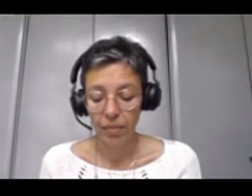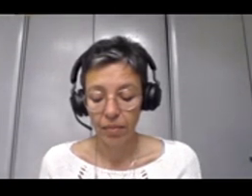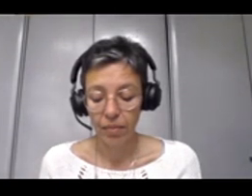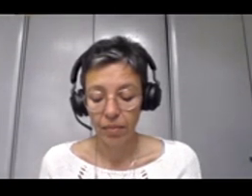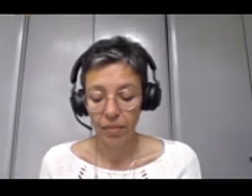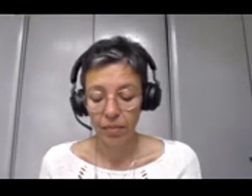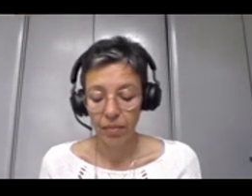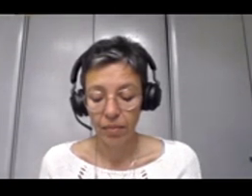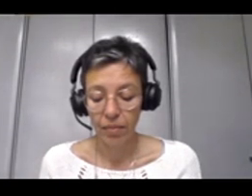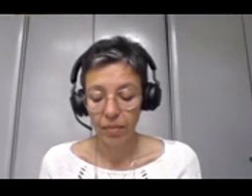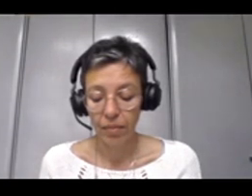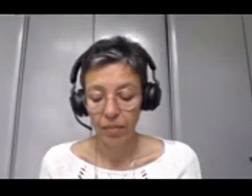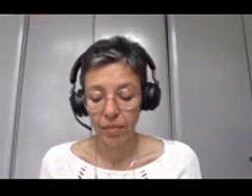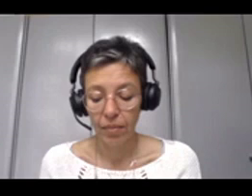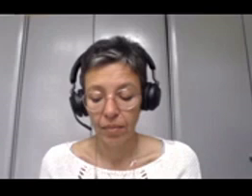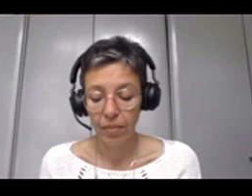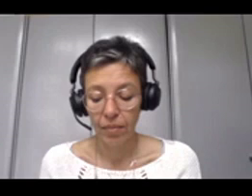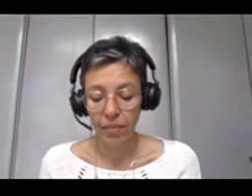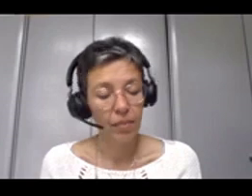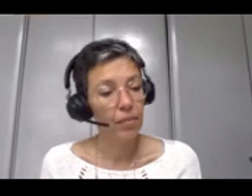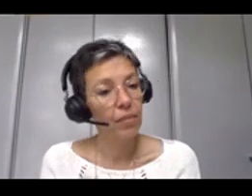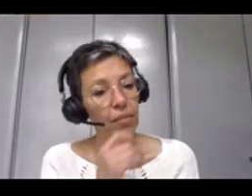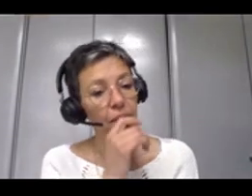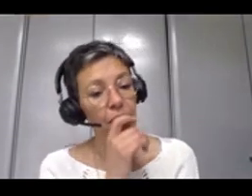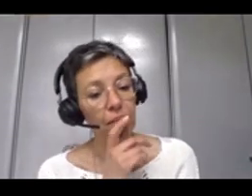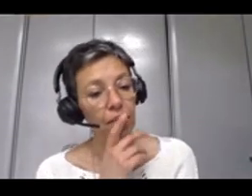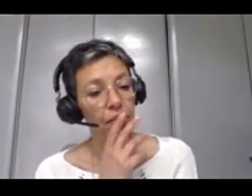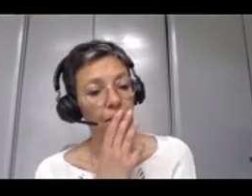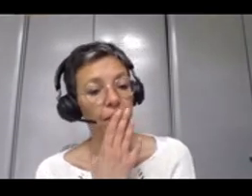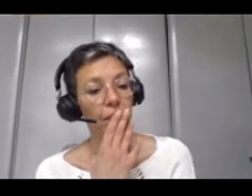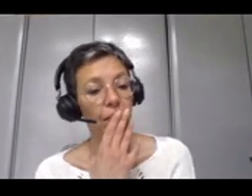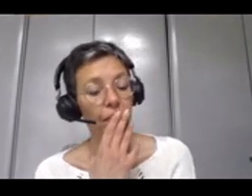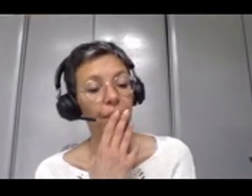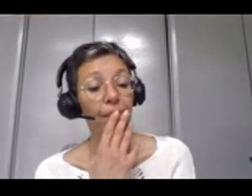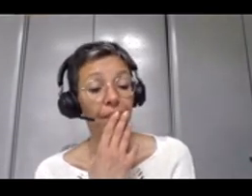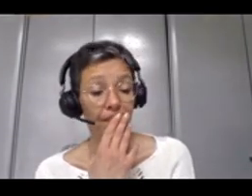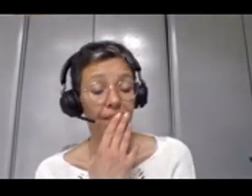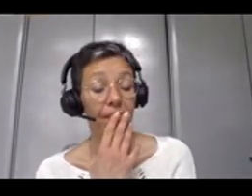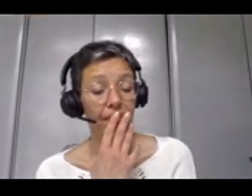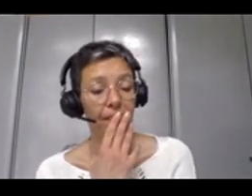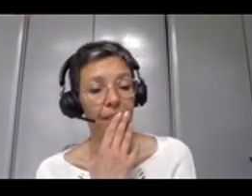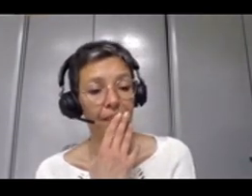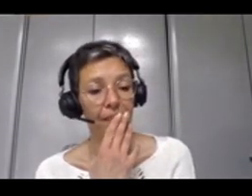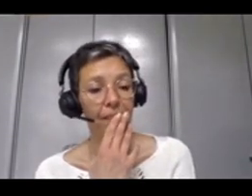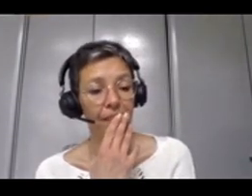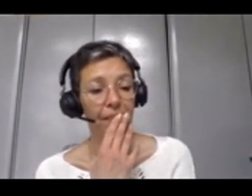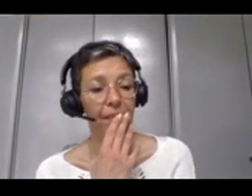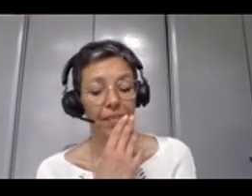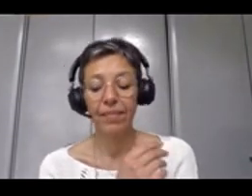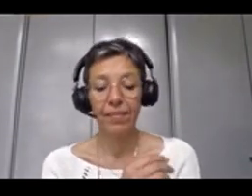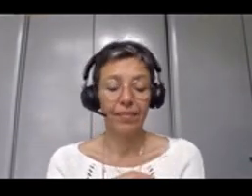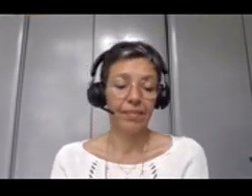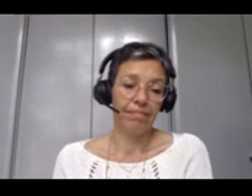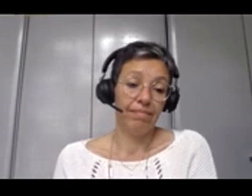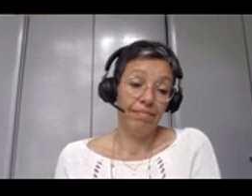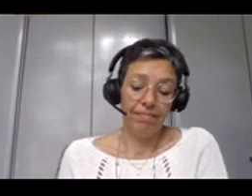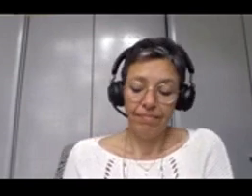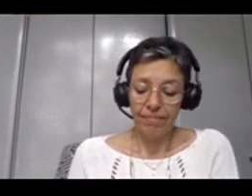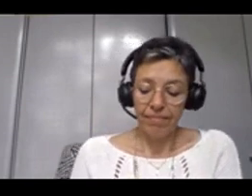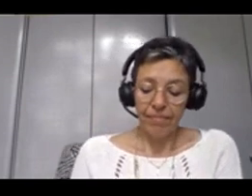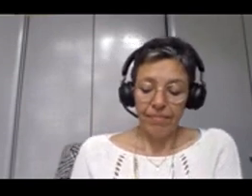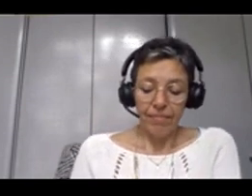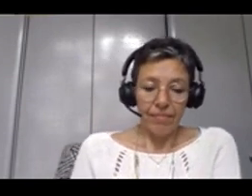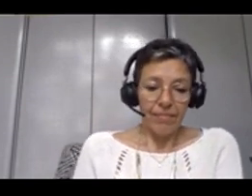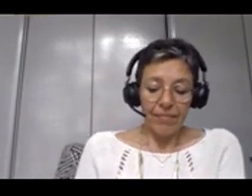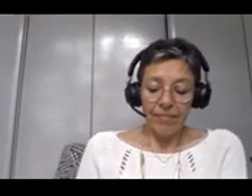cohérent. Ensuite, les loins, les Valors of Information Lead, et comme je vous le dis, c'est réellement, le